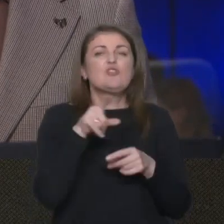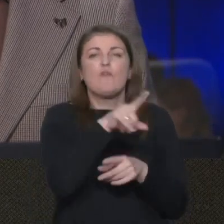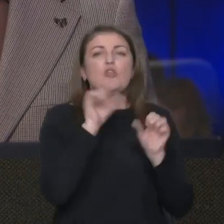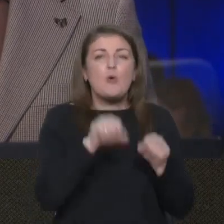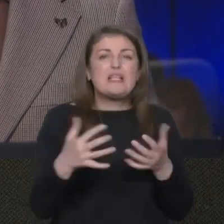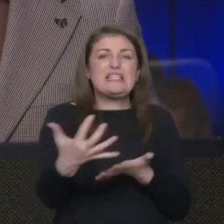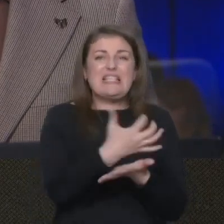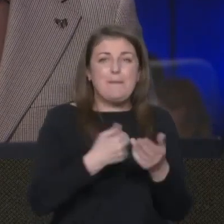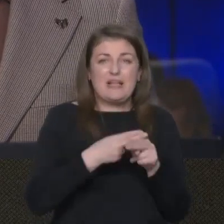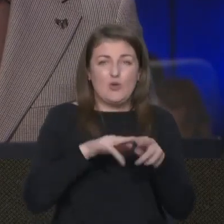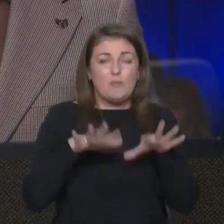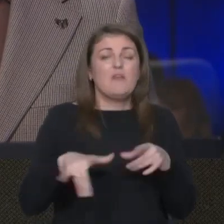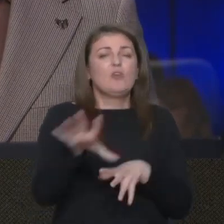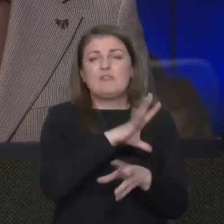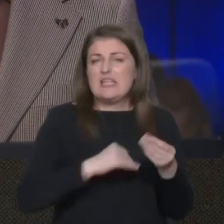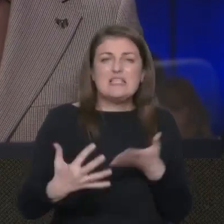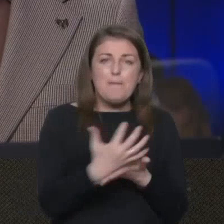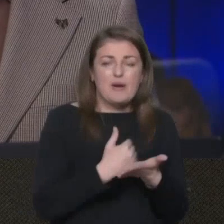забрати з того місця, вони забрали,